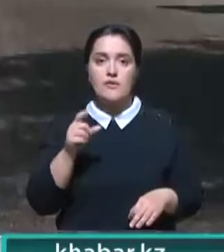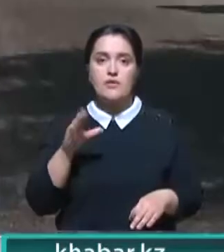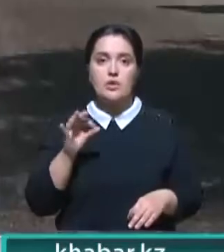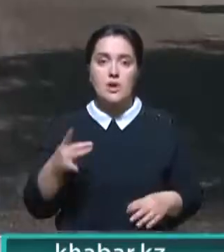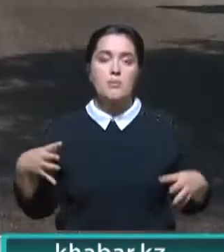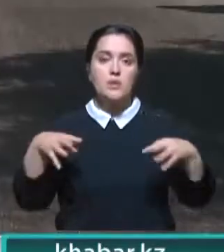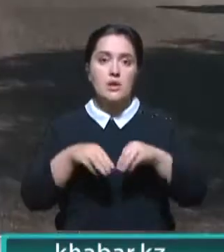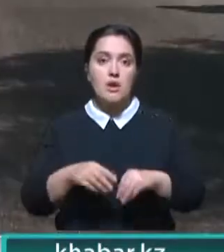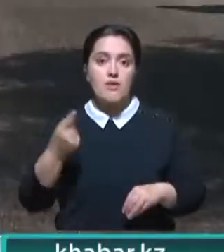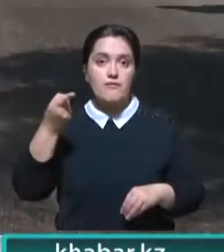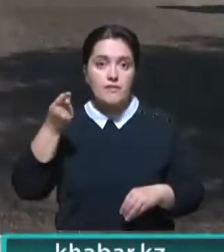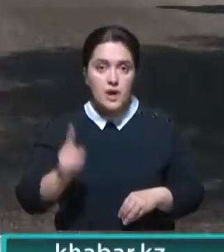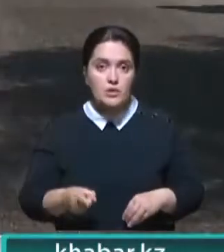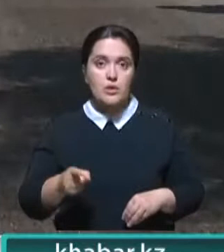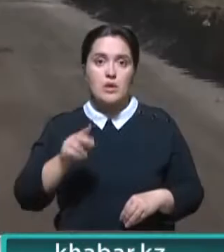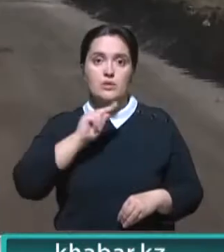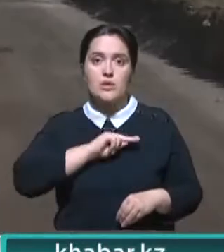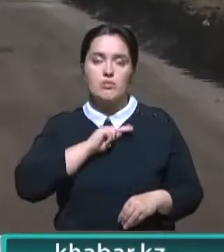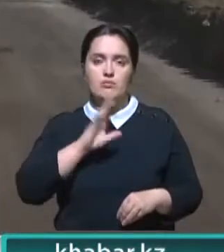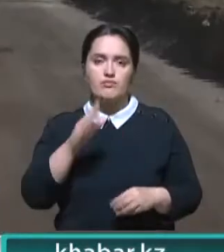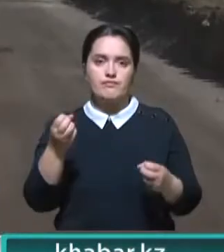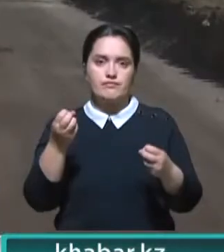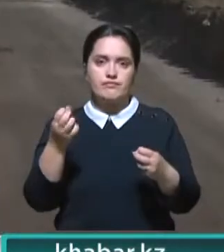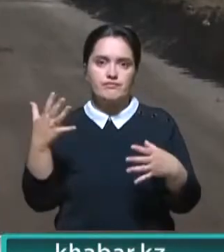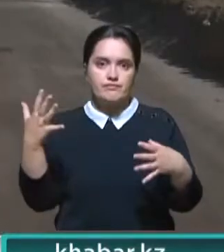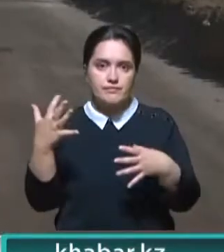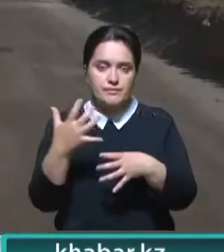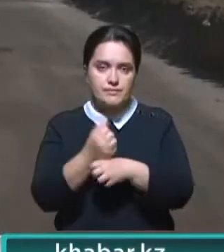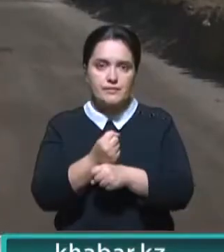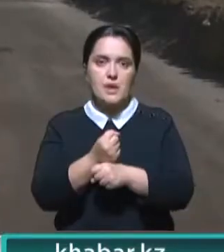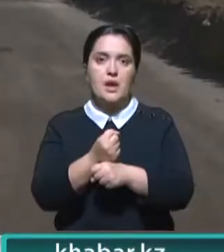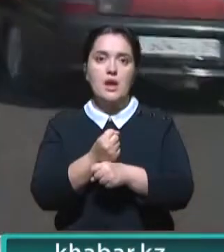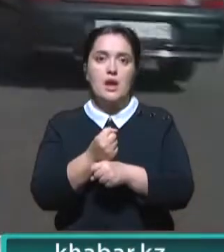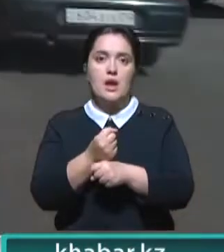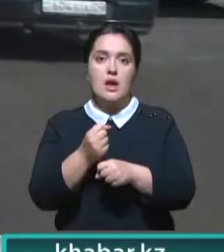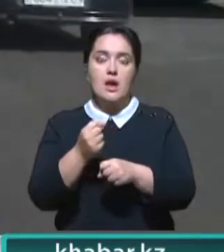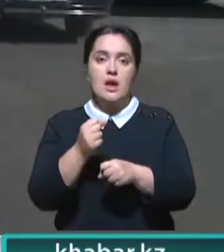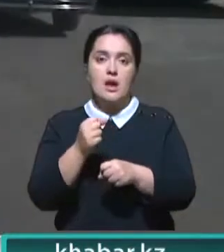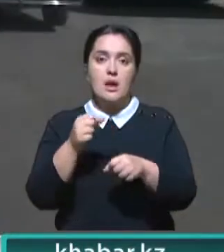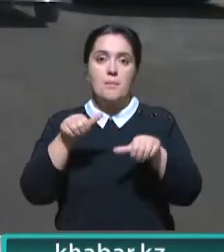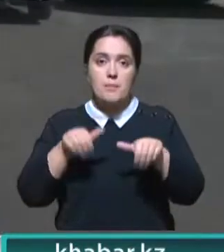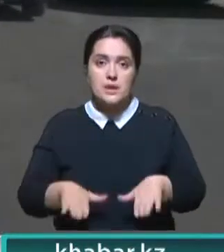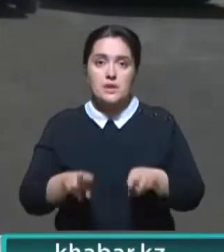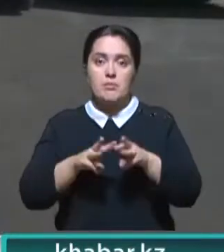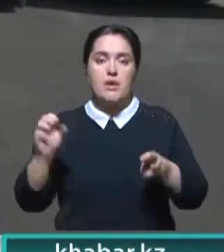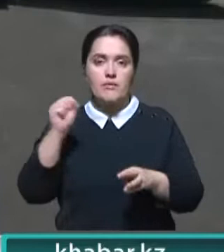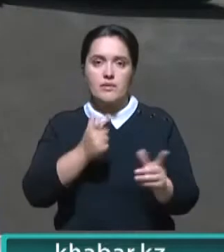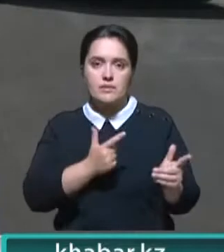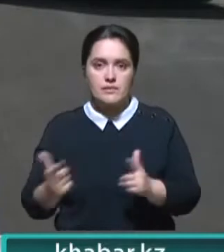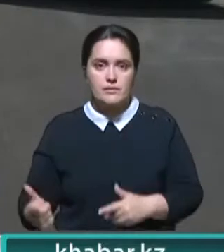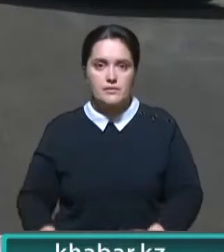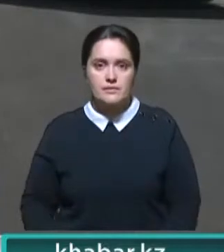Казахавтодор объединят в одну. Сотрудников ждет сокращение. Проект постановления внесут в правительство уже в августе.